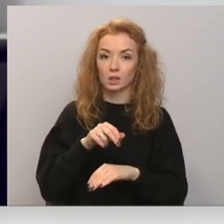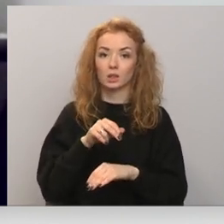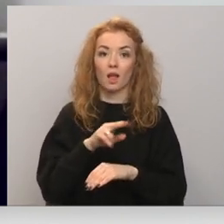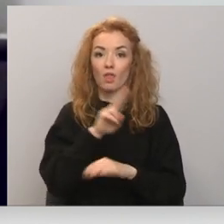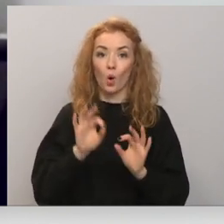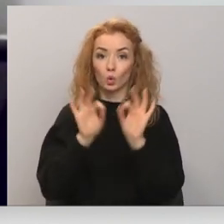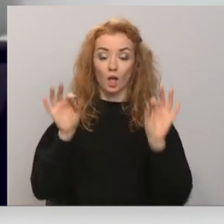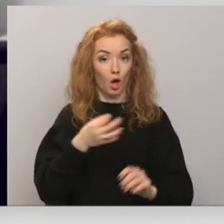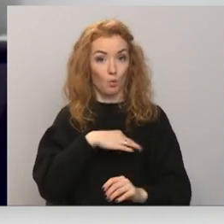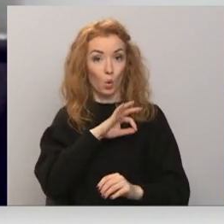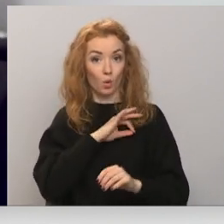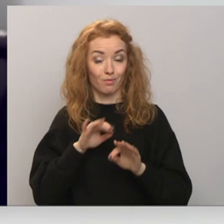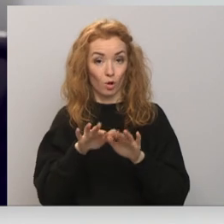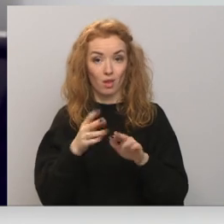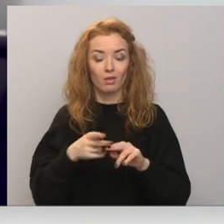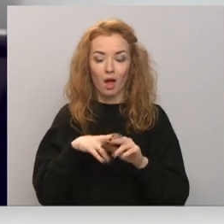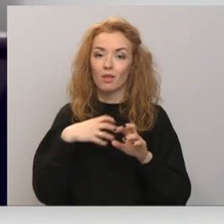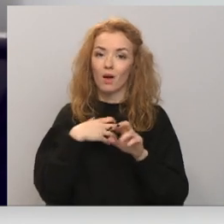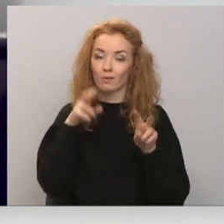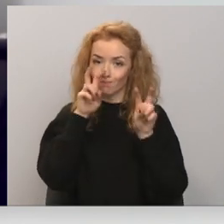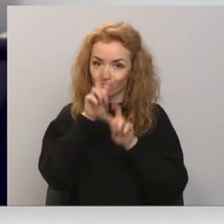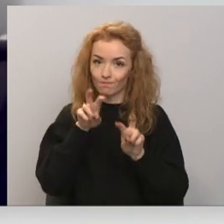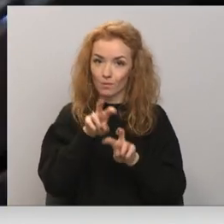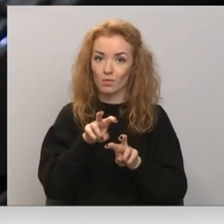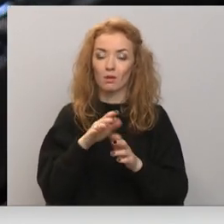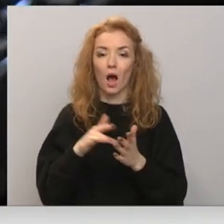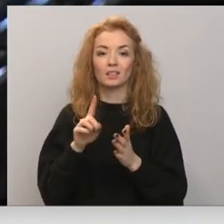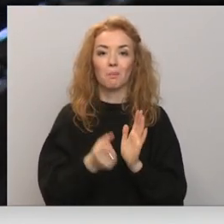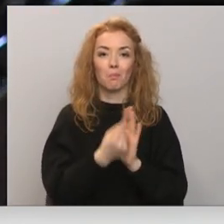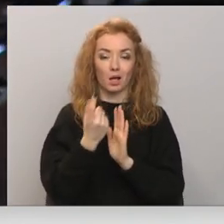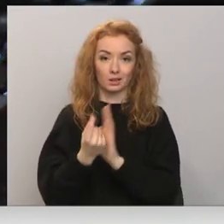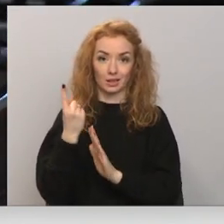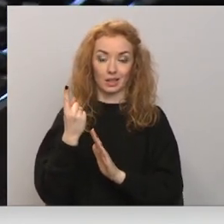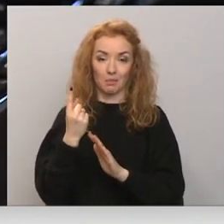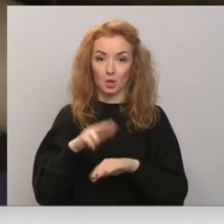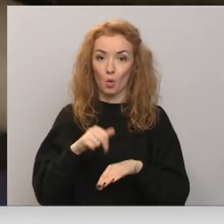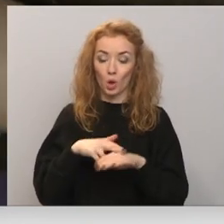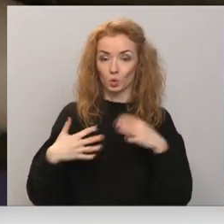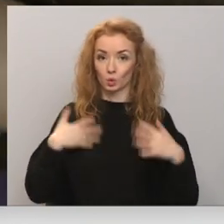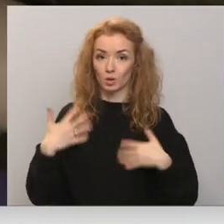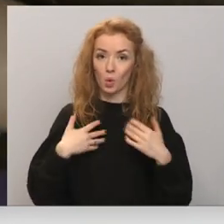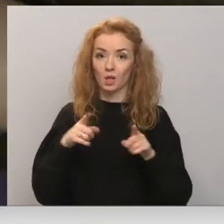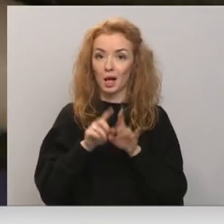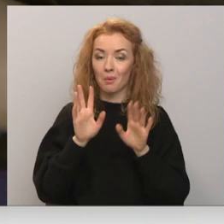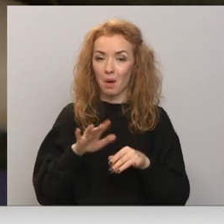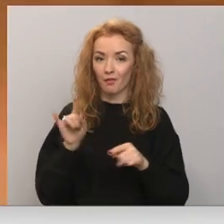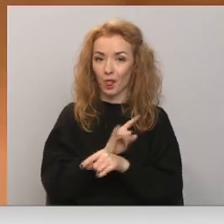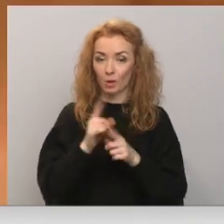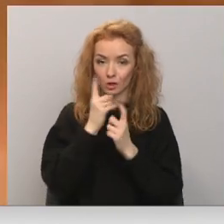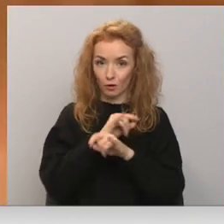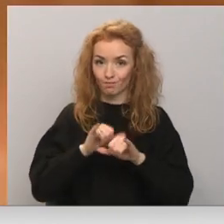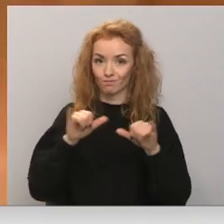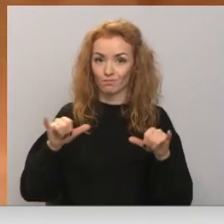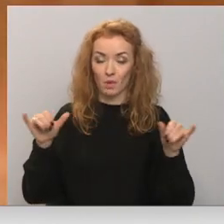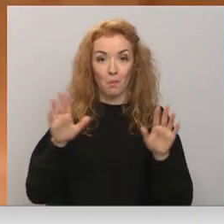kādu procesu, tad tur ir jāskatās arī visas kvalificējušās pazīmes. Likumsārgiem bažas izsauca arī dažādu viltu ziņu izplatīšanu. Par to